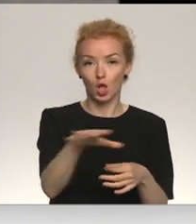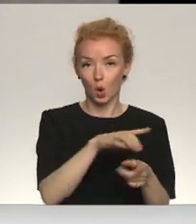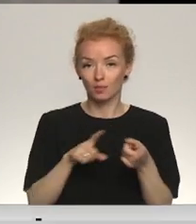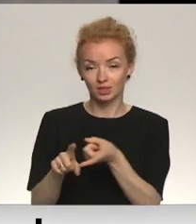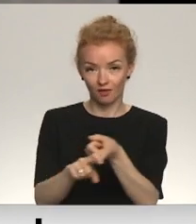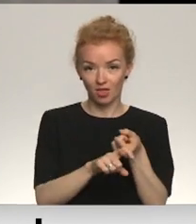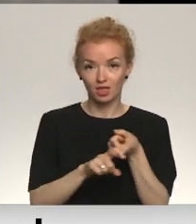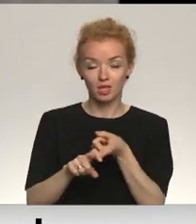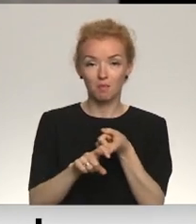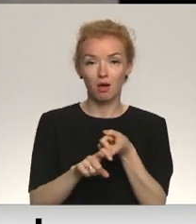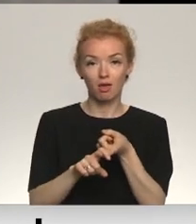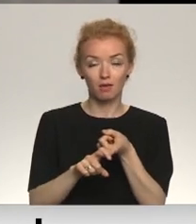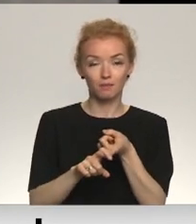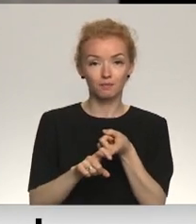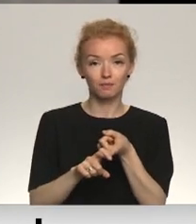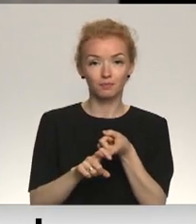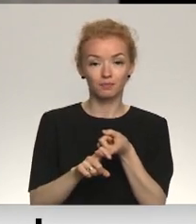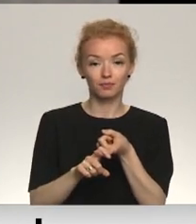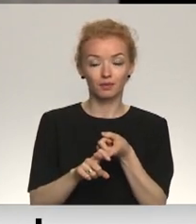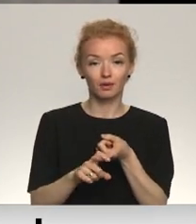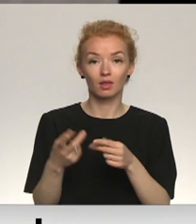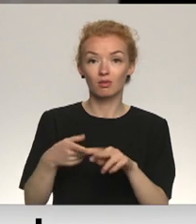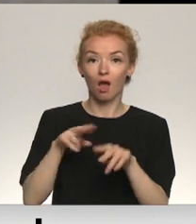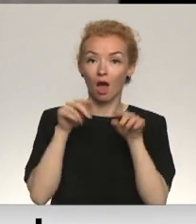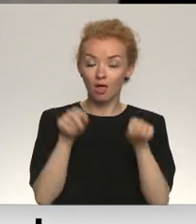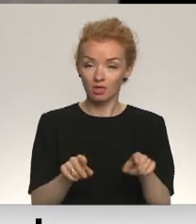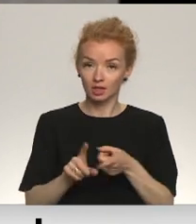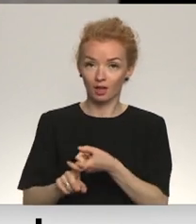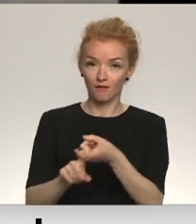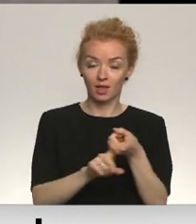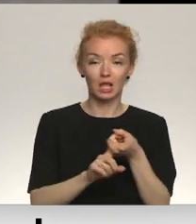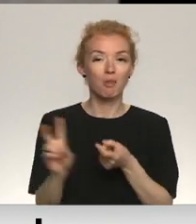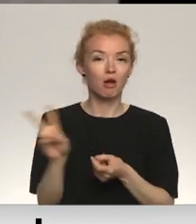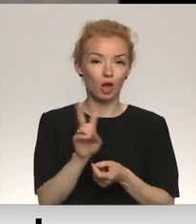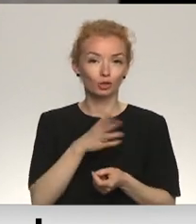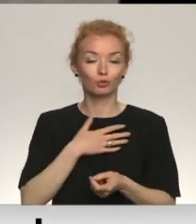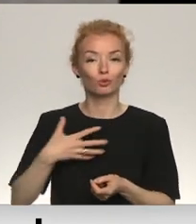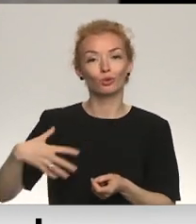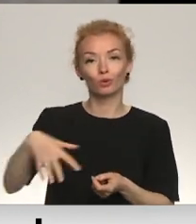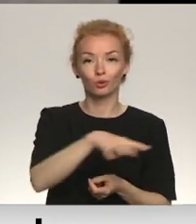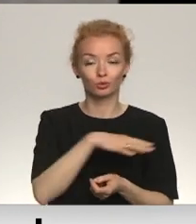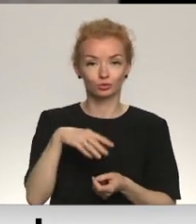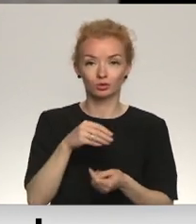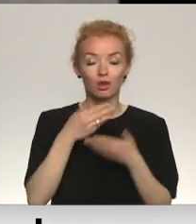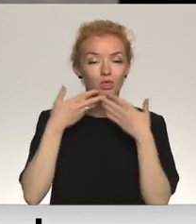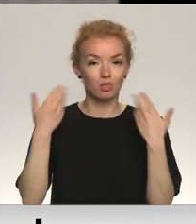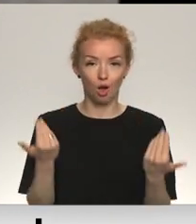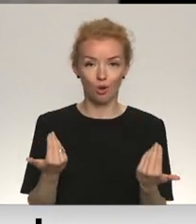Savienībai. Tādai Savienībai, kas mūs nav